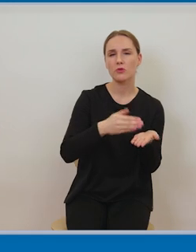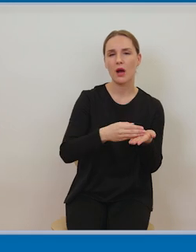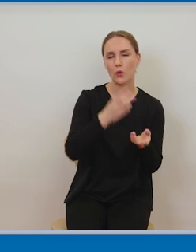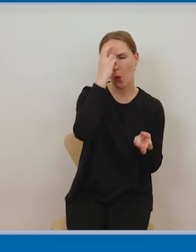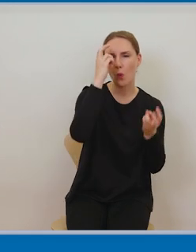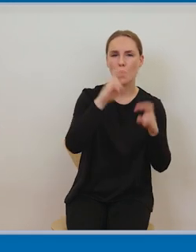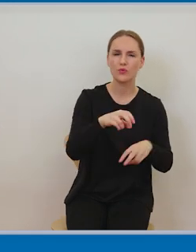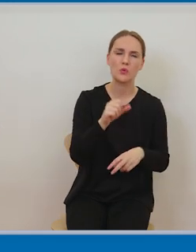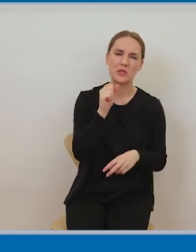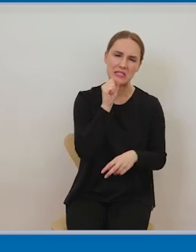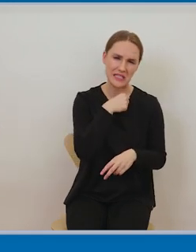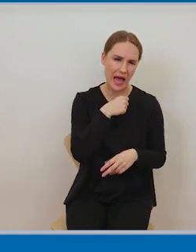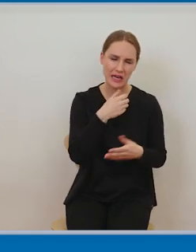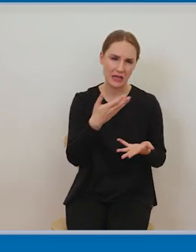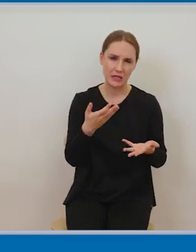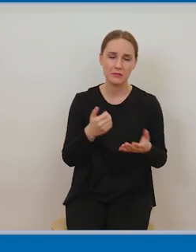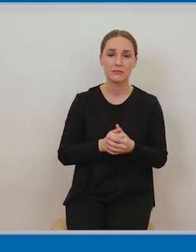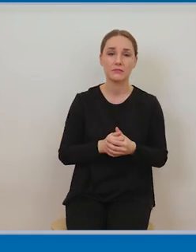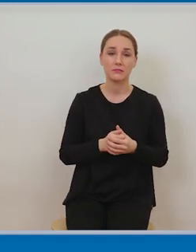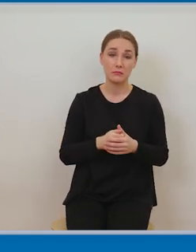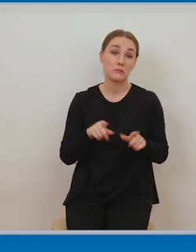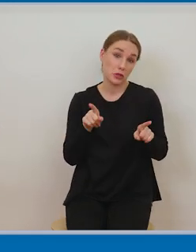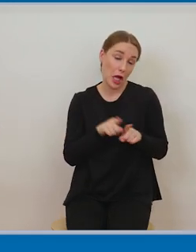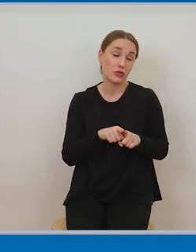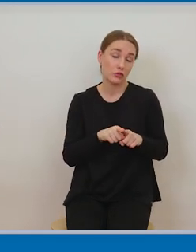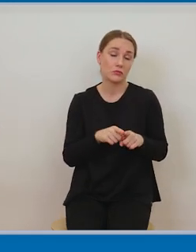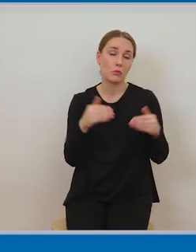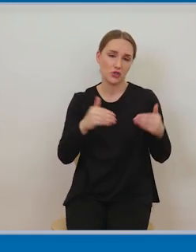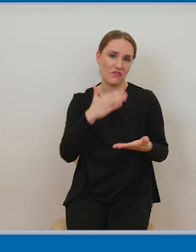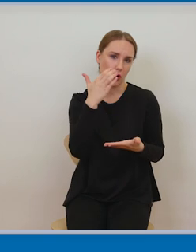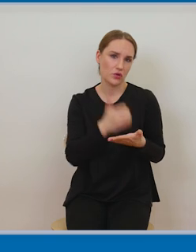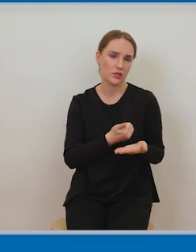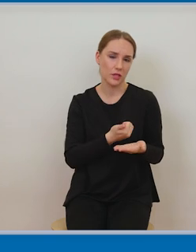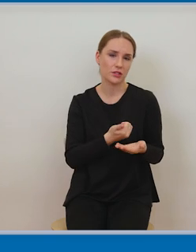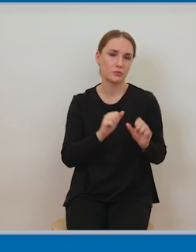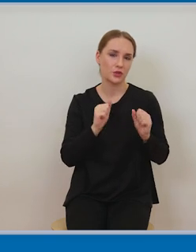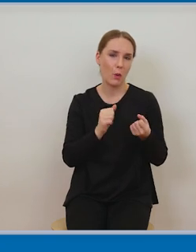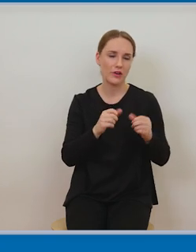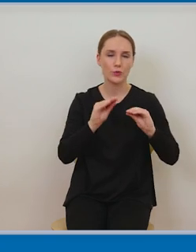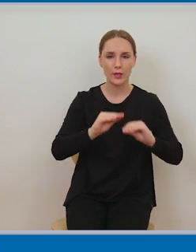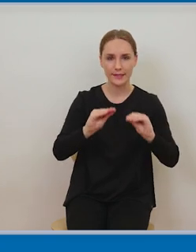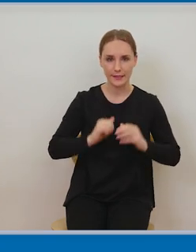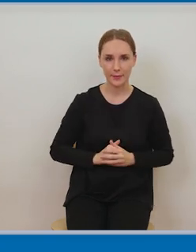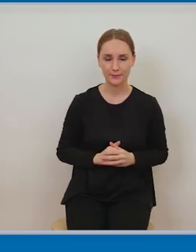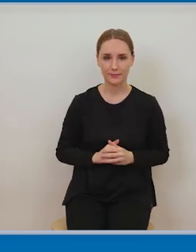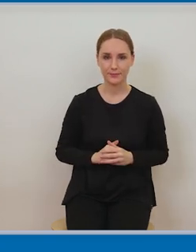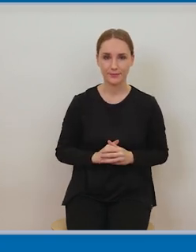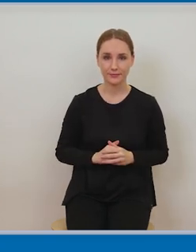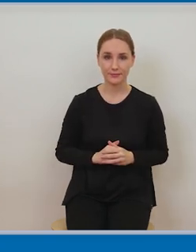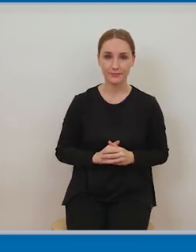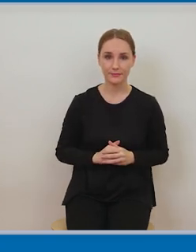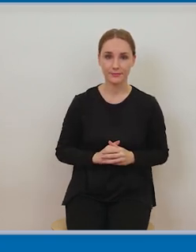rodzaju utworach, które też mogą być wykorzystane w działalności także edukacyjnej. Po tym okresie